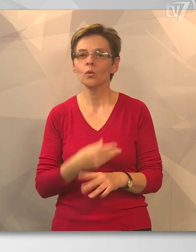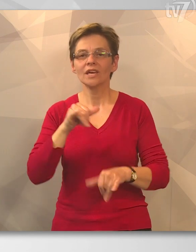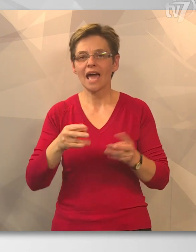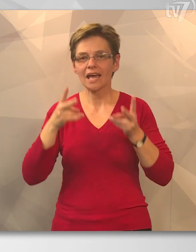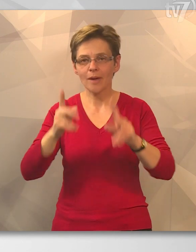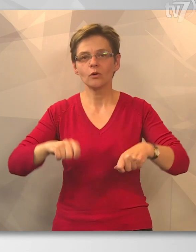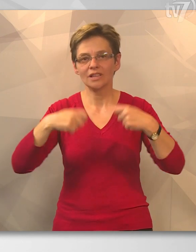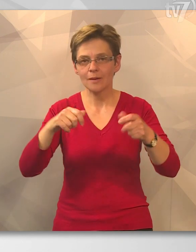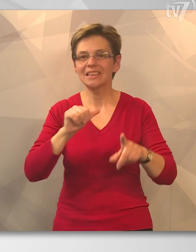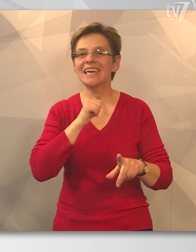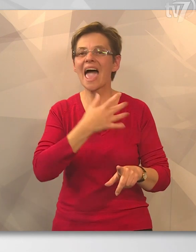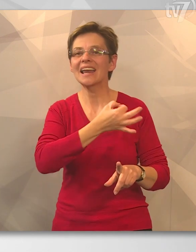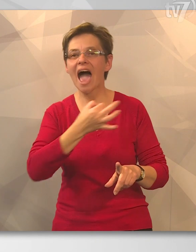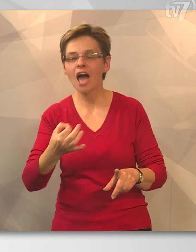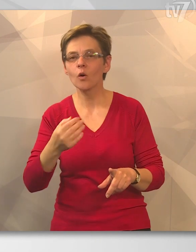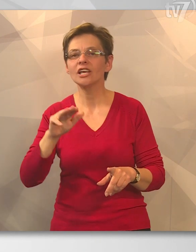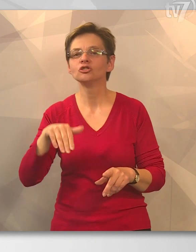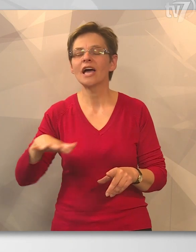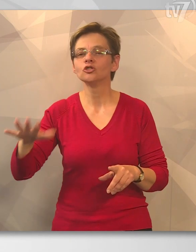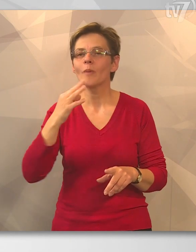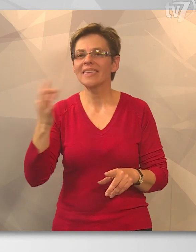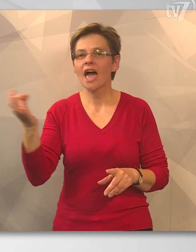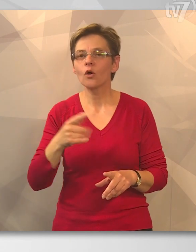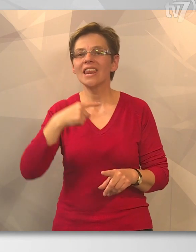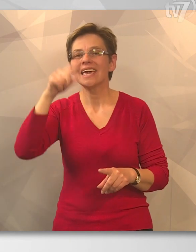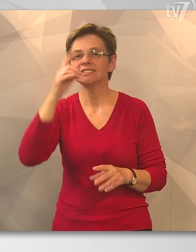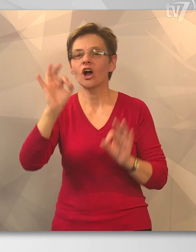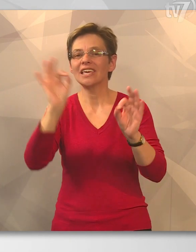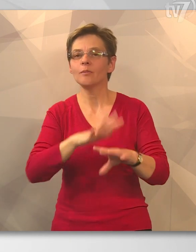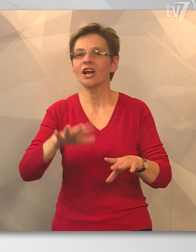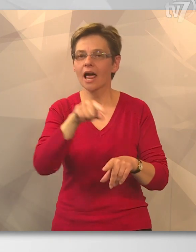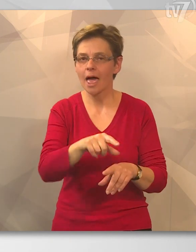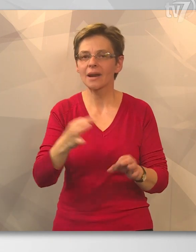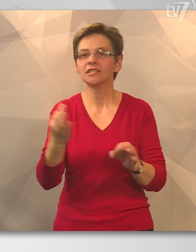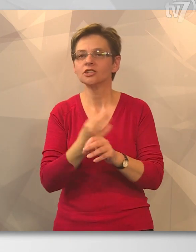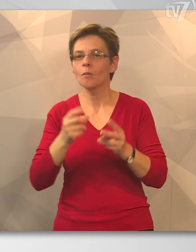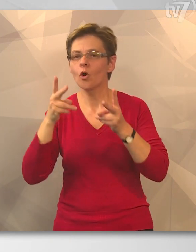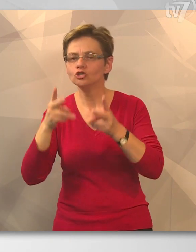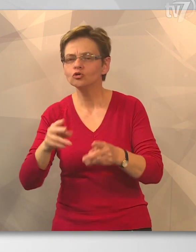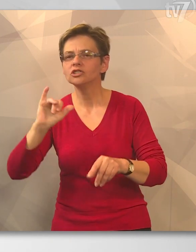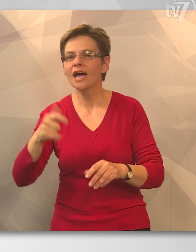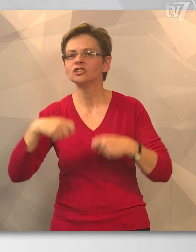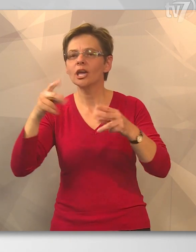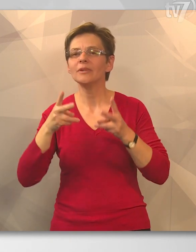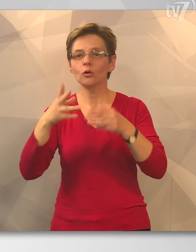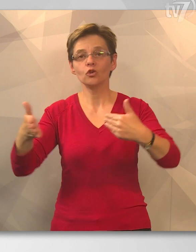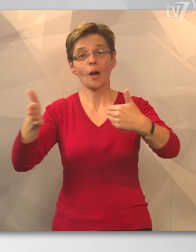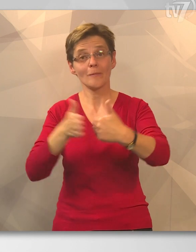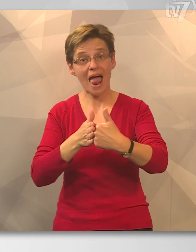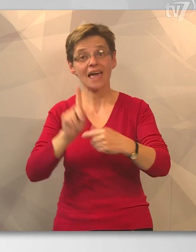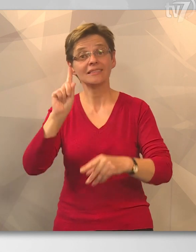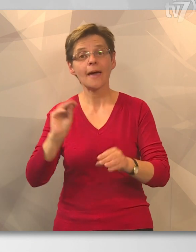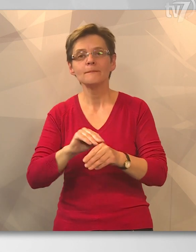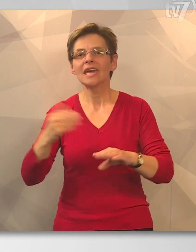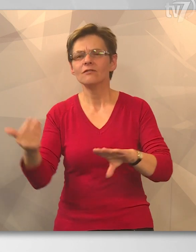Új kerékpárút épül Gerláról és Mezőmegyerről az Északi ipartelepre, a Szabolcs utcán, illetve az építőkutya